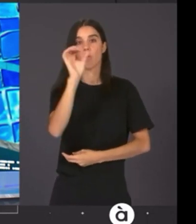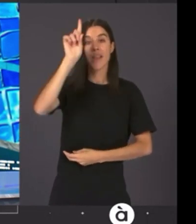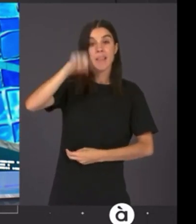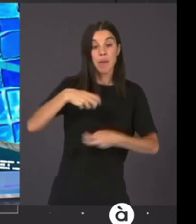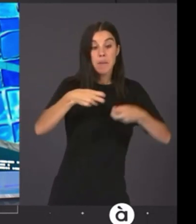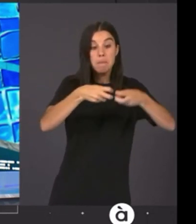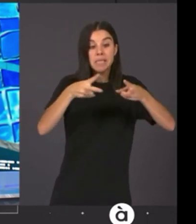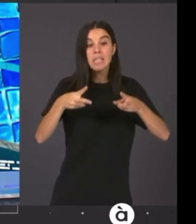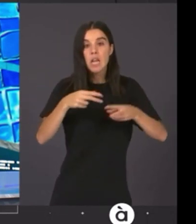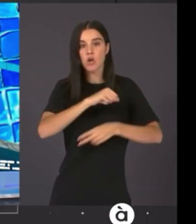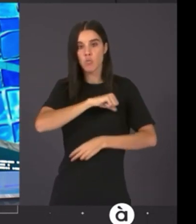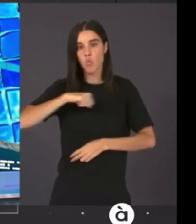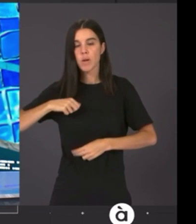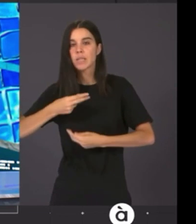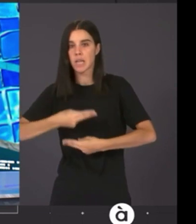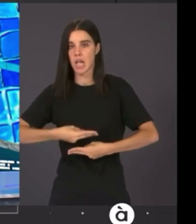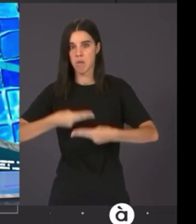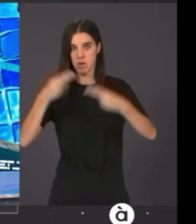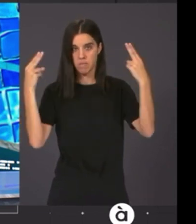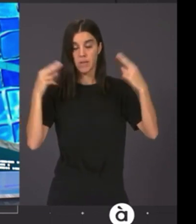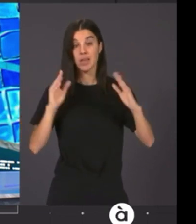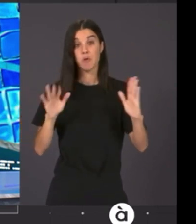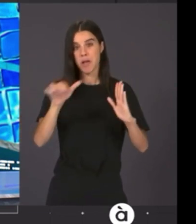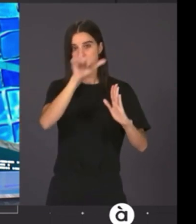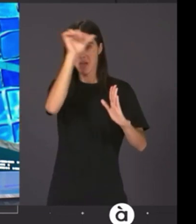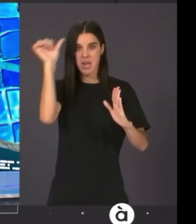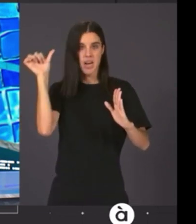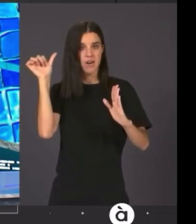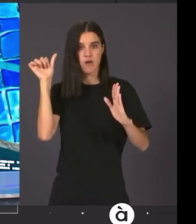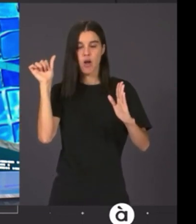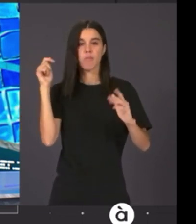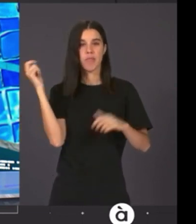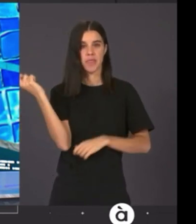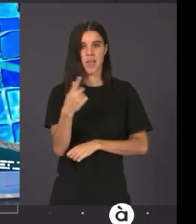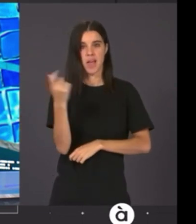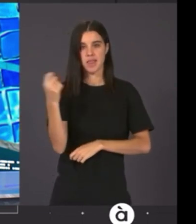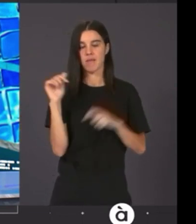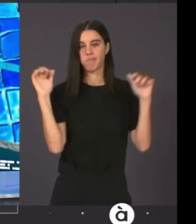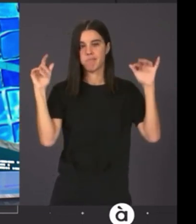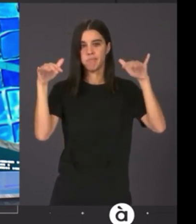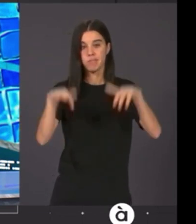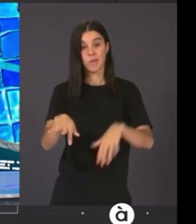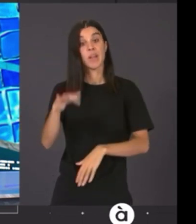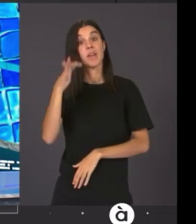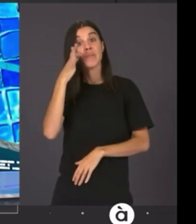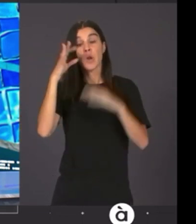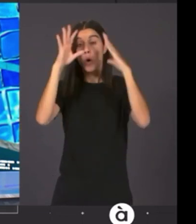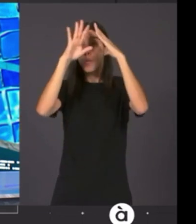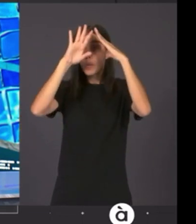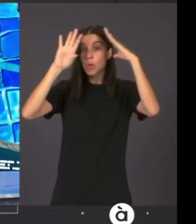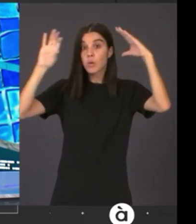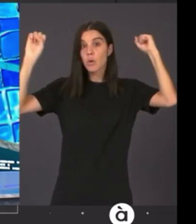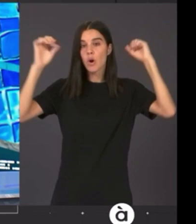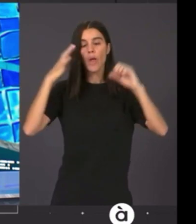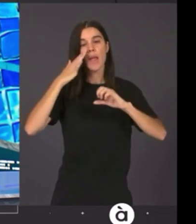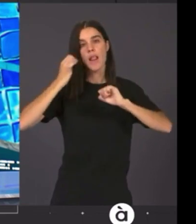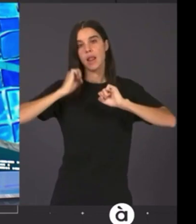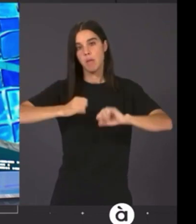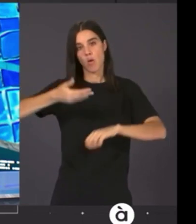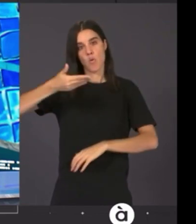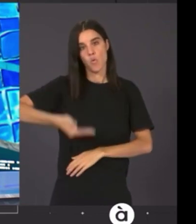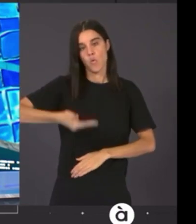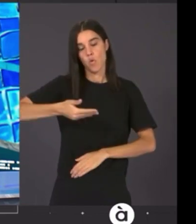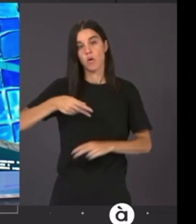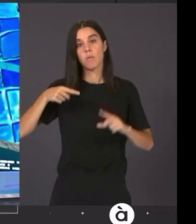privades. Una opció d'oci molt demandada durant l'estiu, però on cal tindre vigent un bon protocol de neteja per a evitar infeccions.